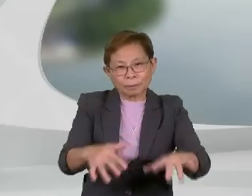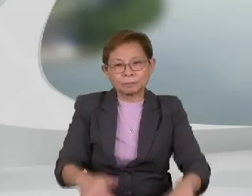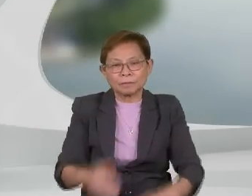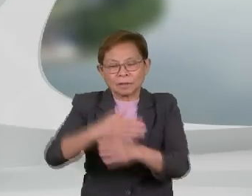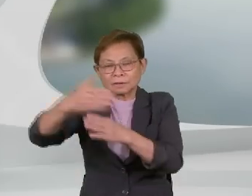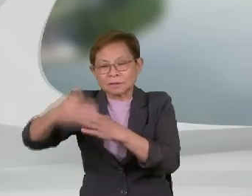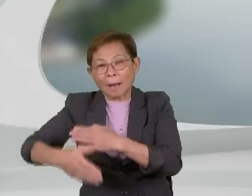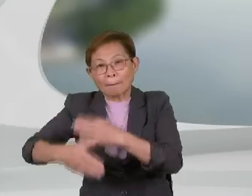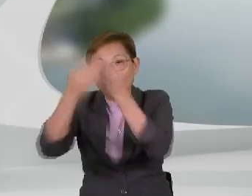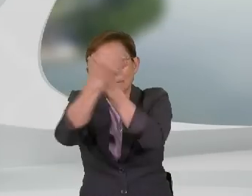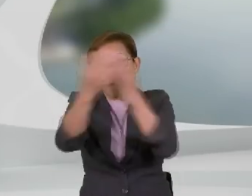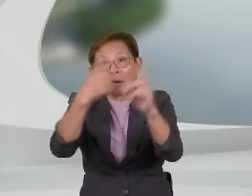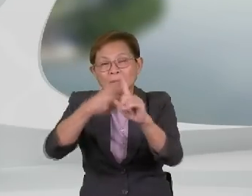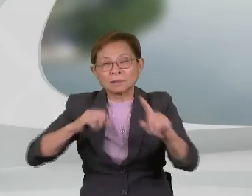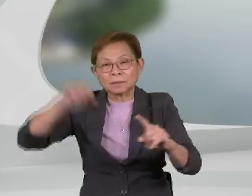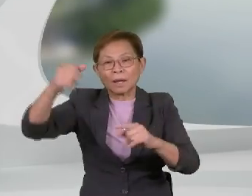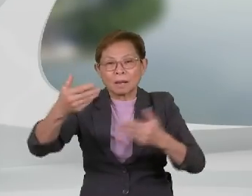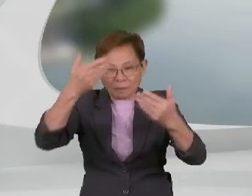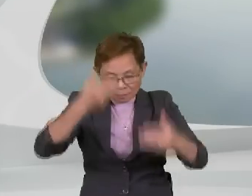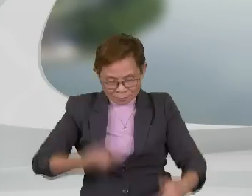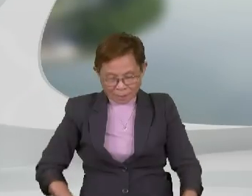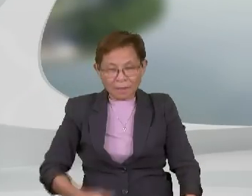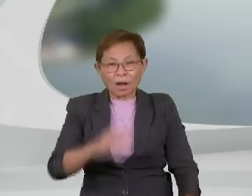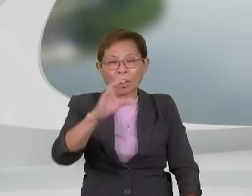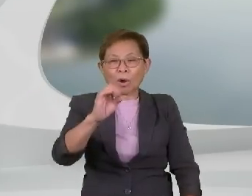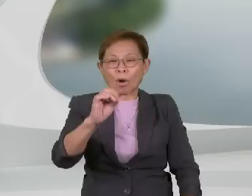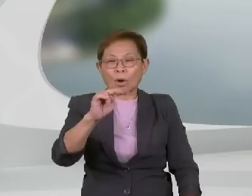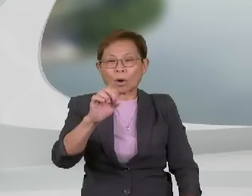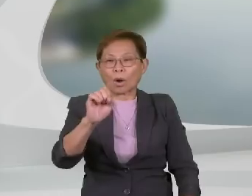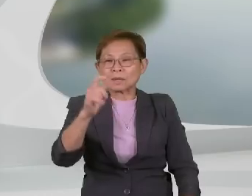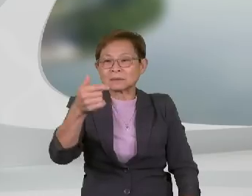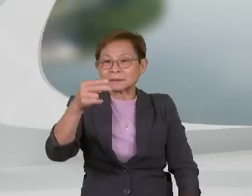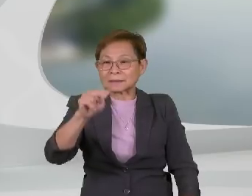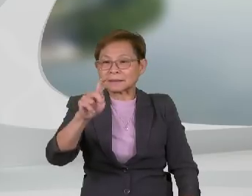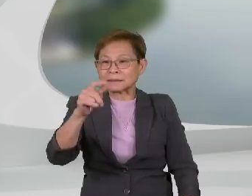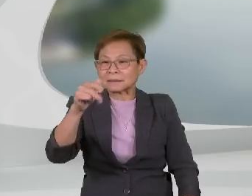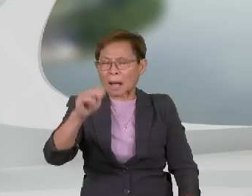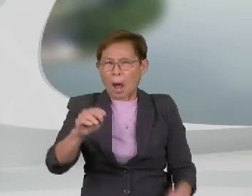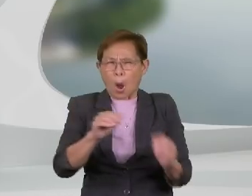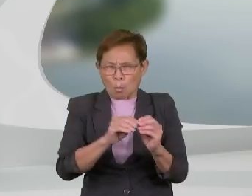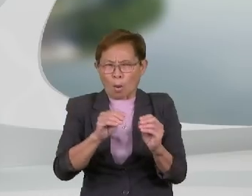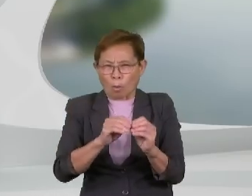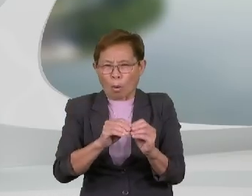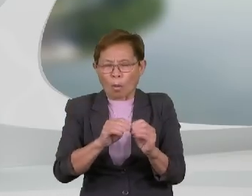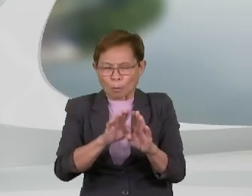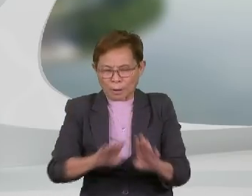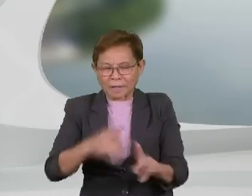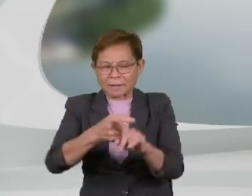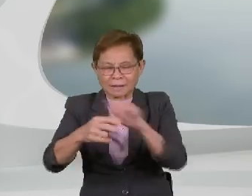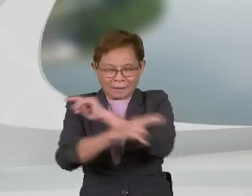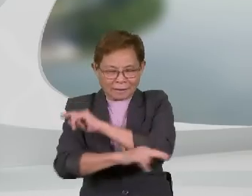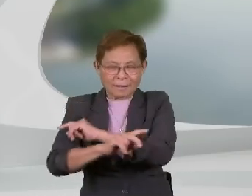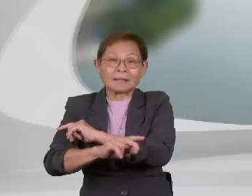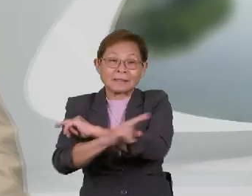Sekian dari Sabah bersama saya Konstantin Pahlawan. Ikuti lebih banyak perkembangan dari negeri lain. Teruskan bersama